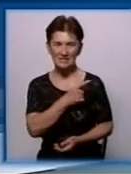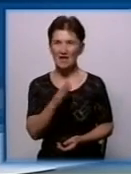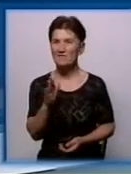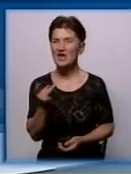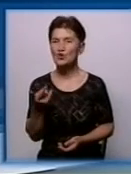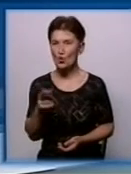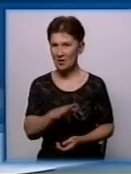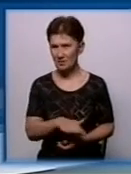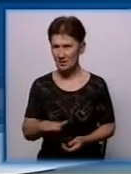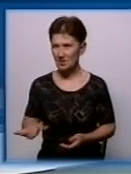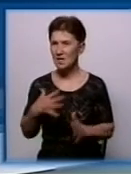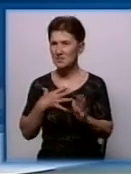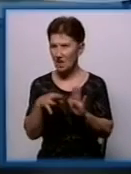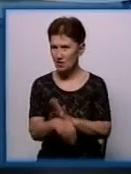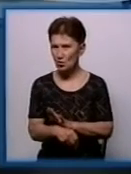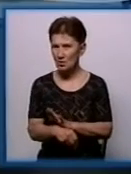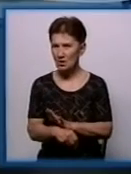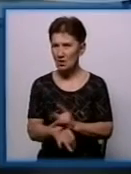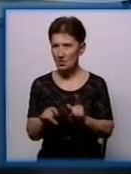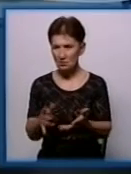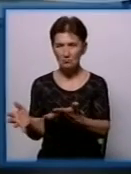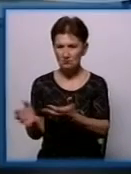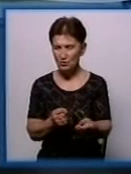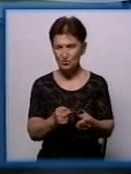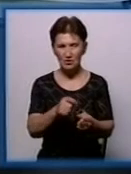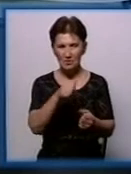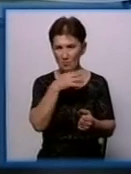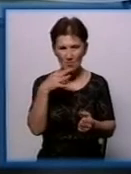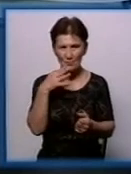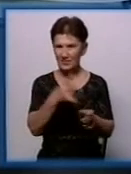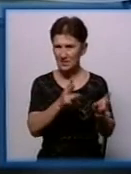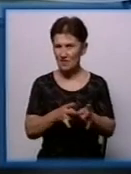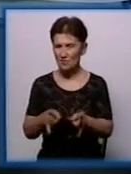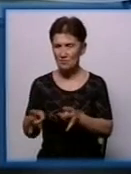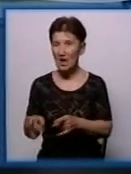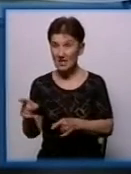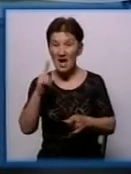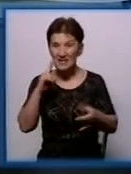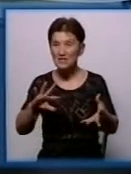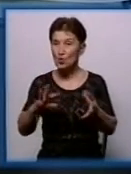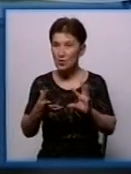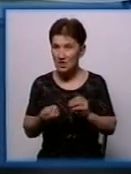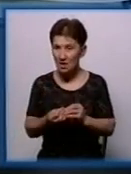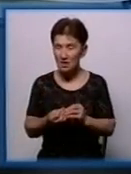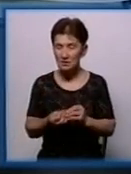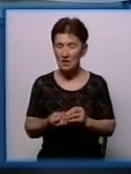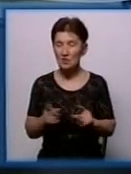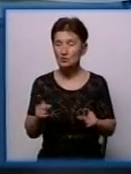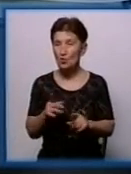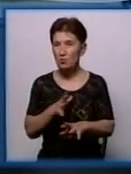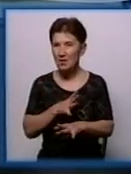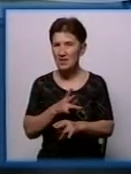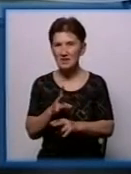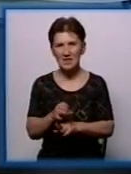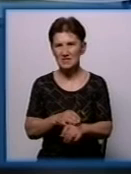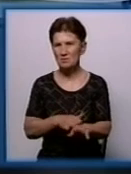дітки загинули і отримали травми. Це результат того, що десь не виконувалися певний період заходи,